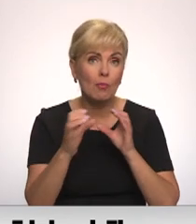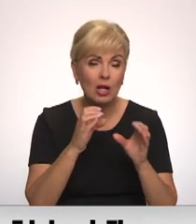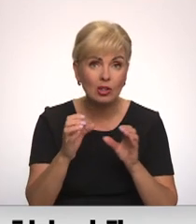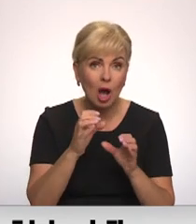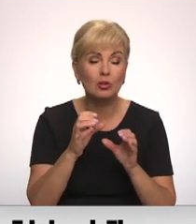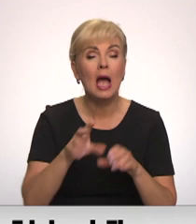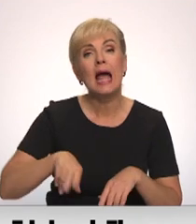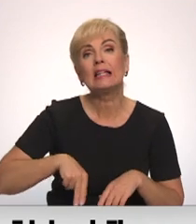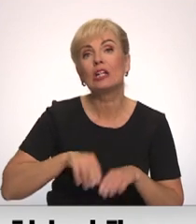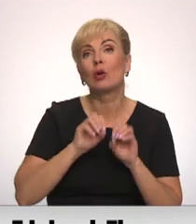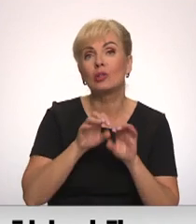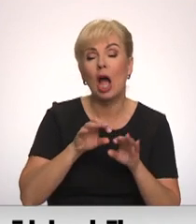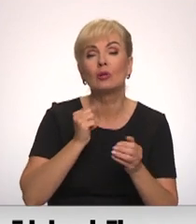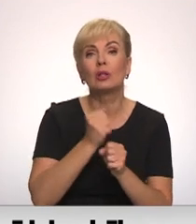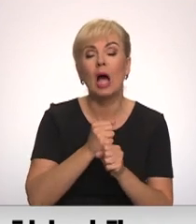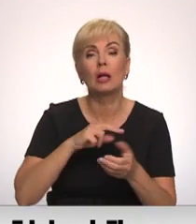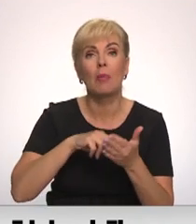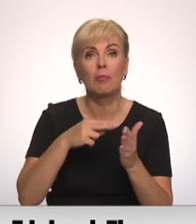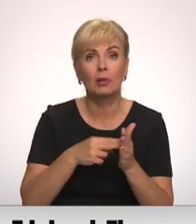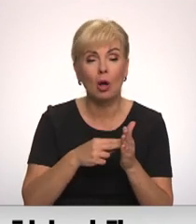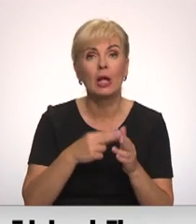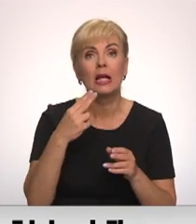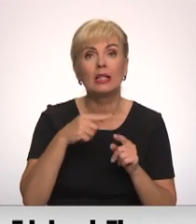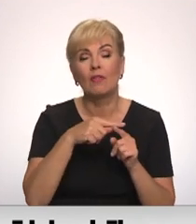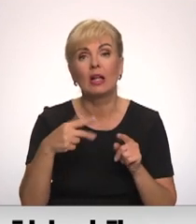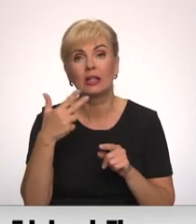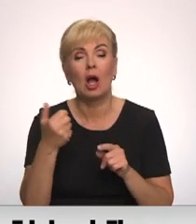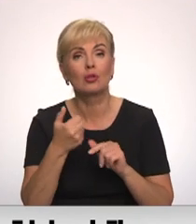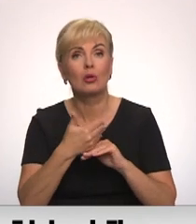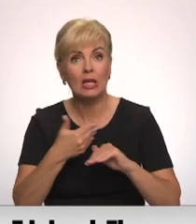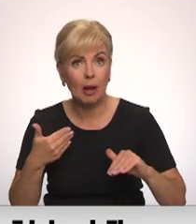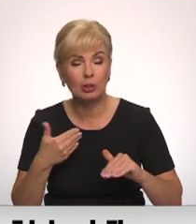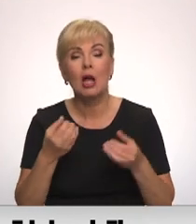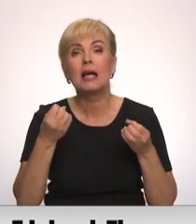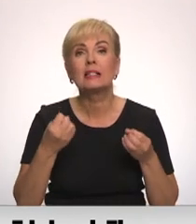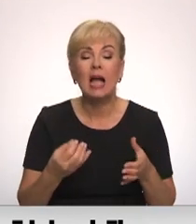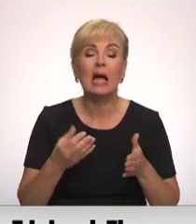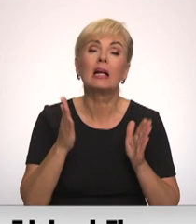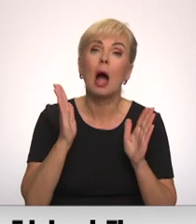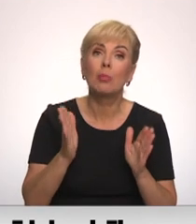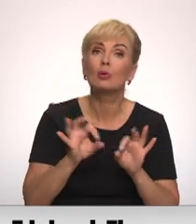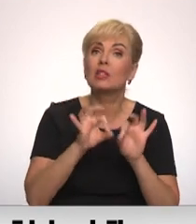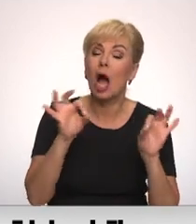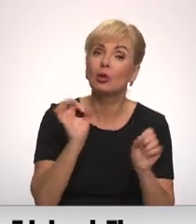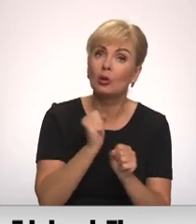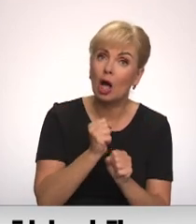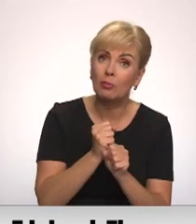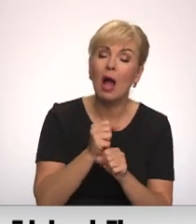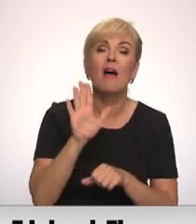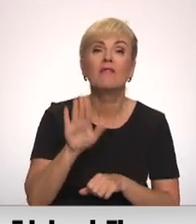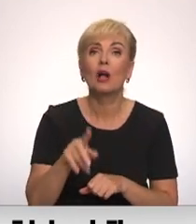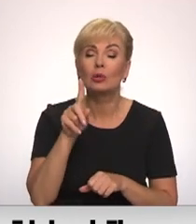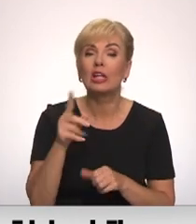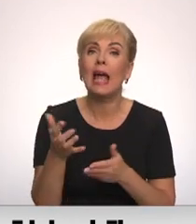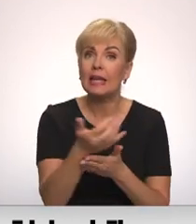direktors skaidro, ka darbi tiekot plānoti divus līdz trīs gadus iepriekš, bet skaidri zināt, kad tie tikšot uzsākti, varot vien tad, kad